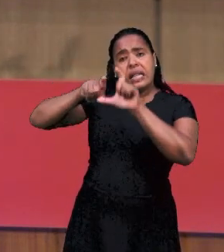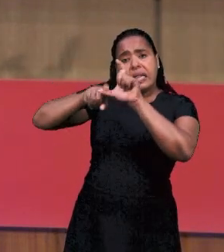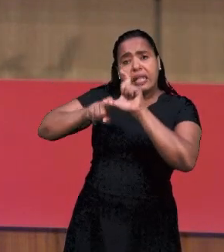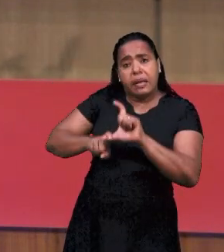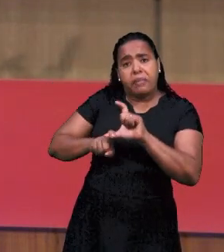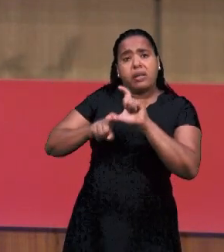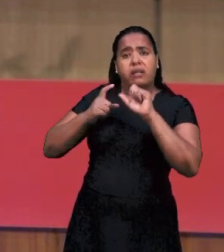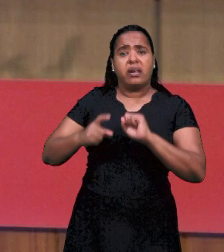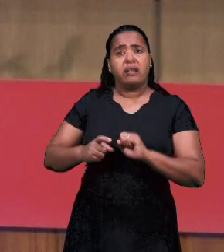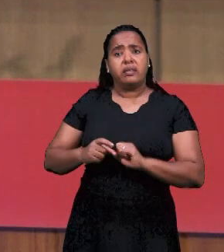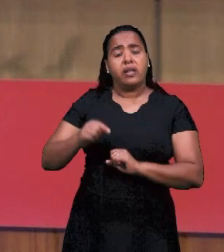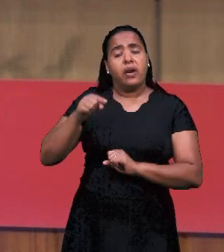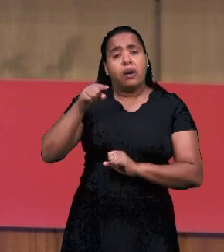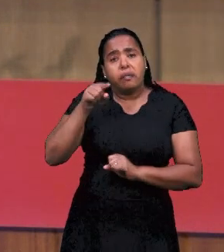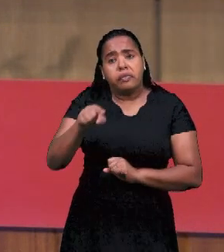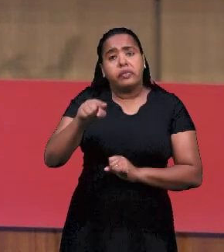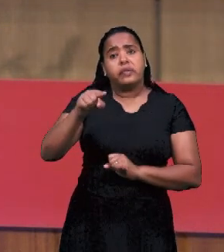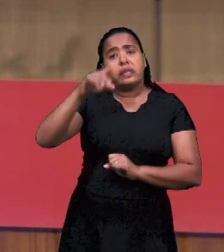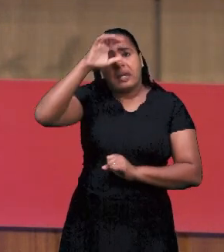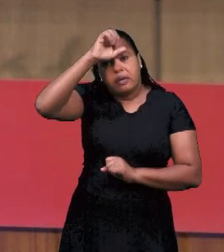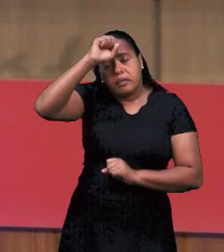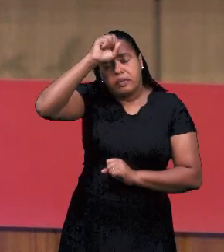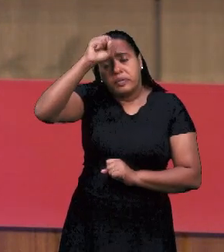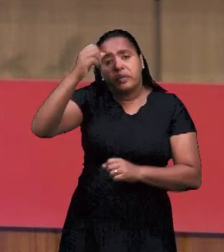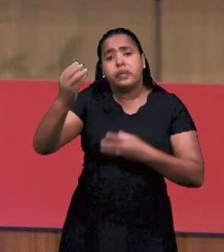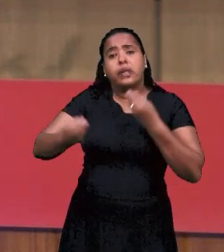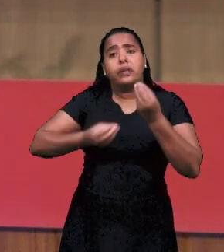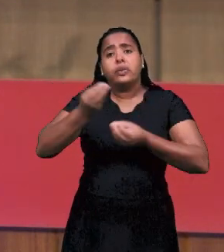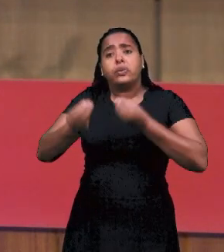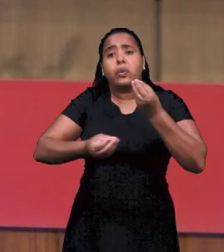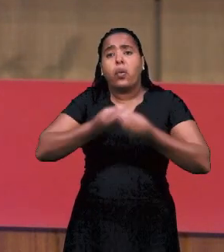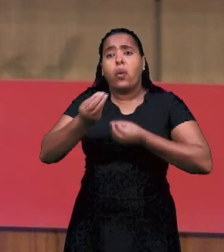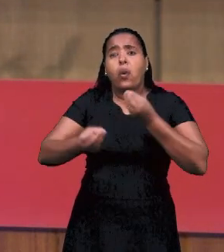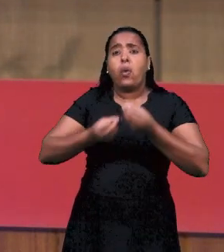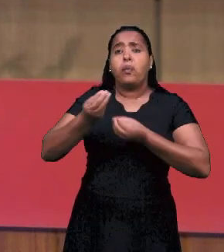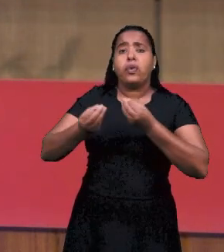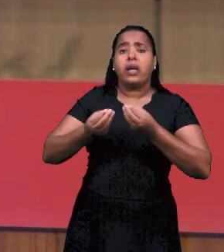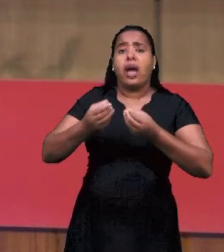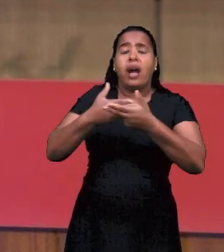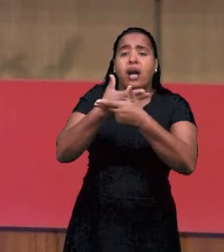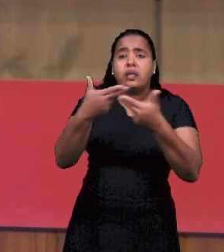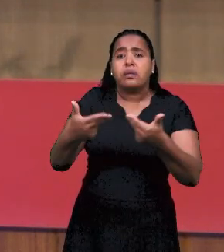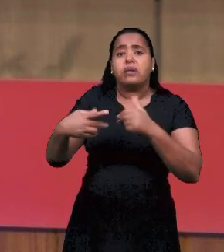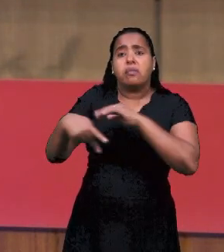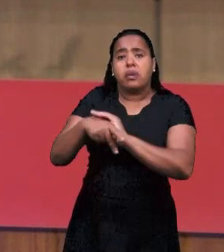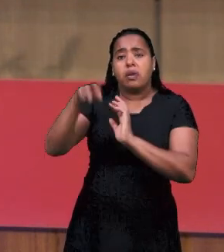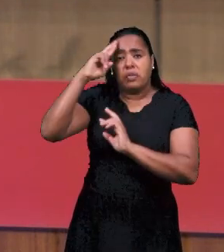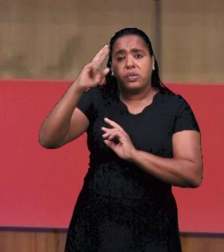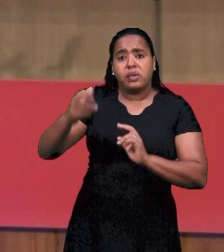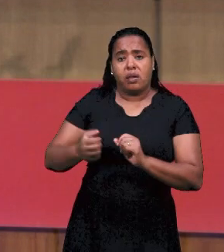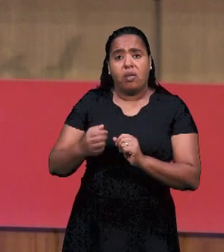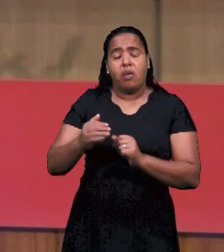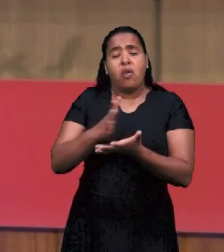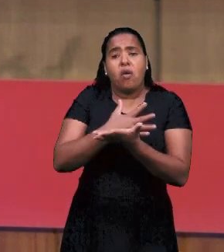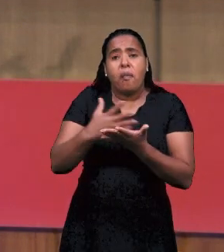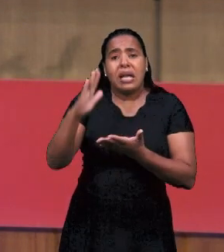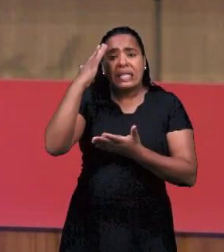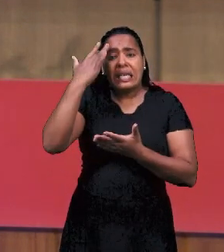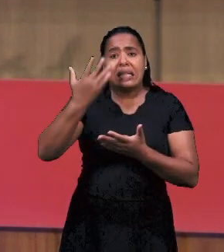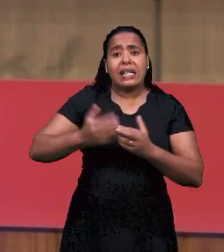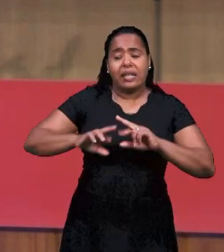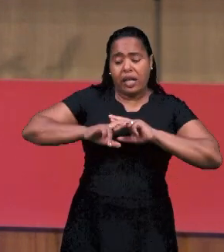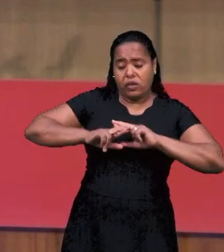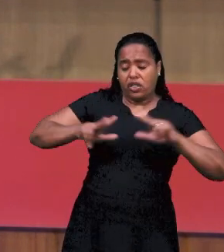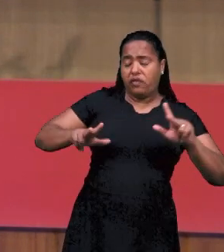Божьего. Ты научаешься быть зависимым от Господа. Потому что вы научаетесь понимать, что такое духовные вещи.